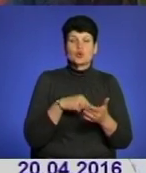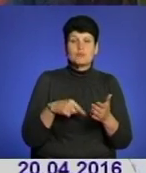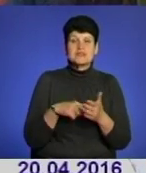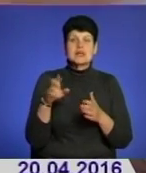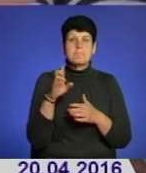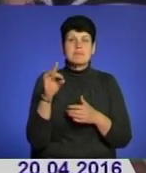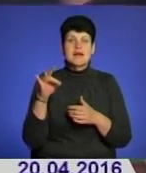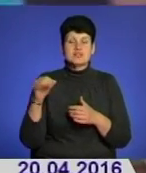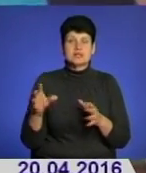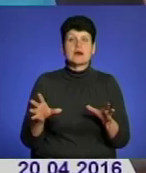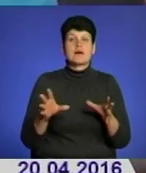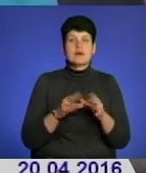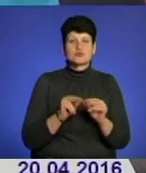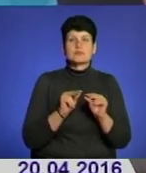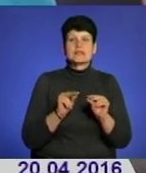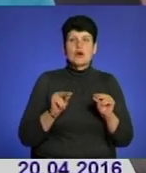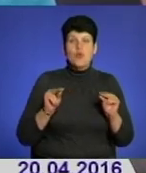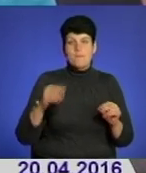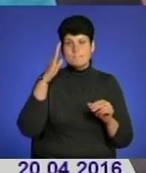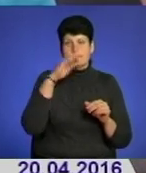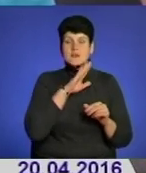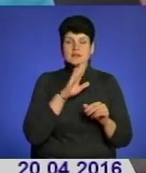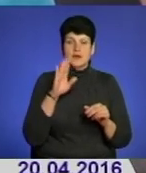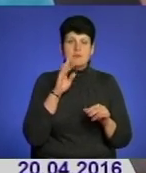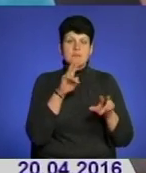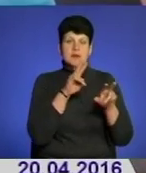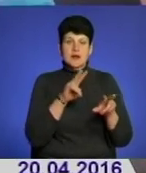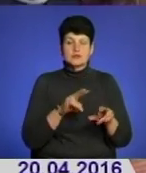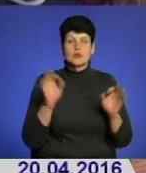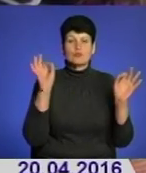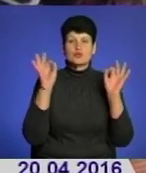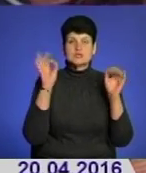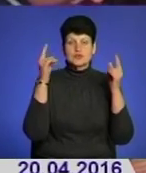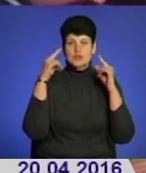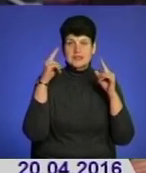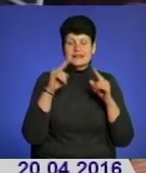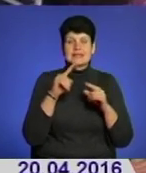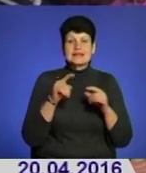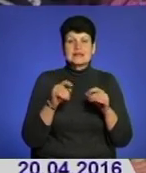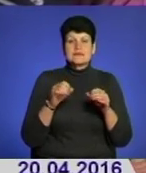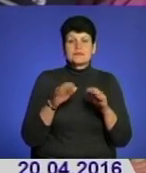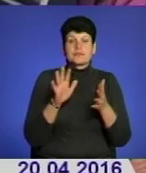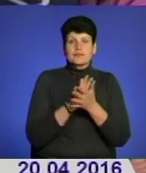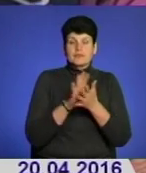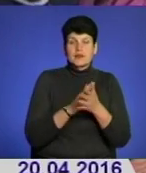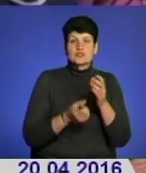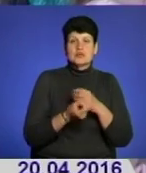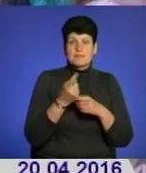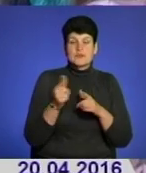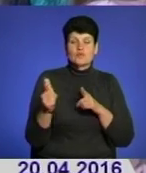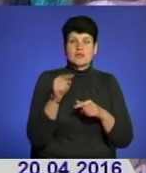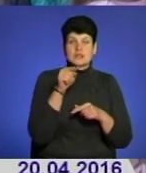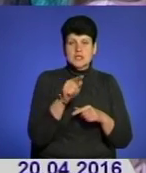Бережан разом з педагогами та батьками переглянули музичну казку «Замулине джерельце». Підготували її